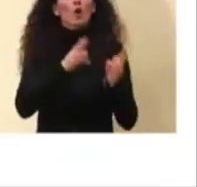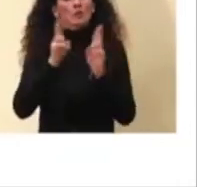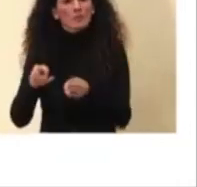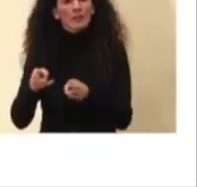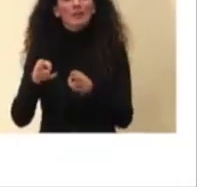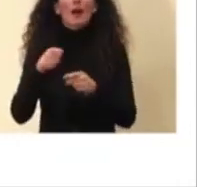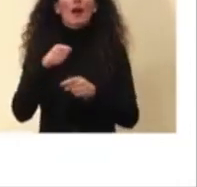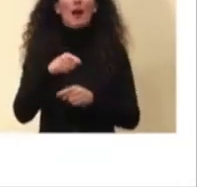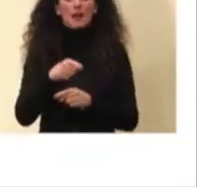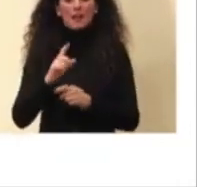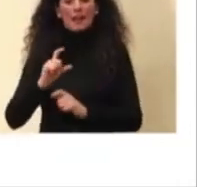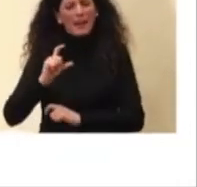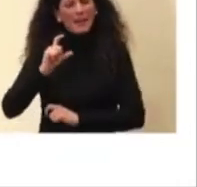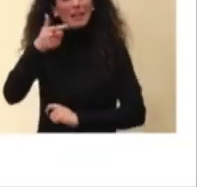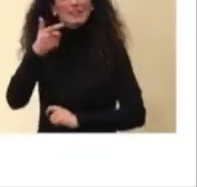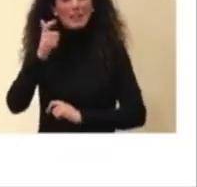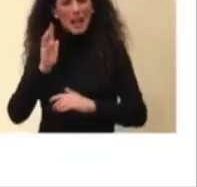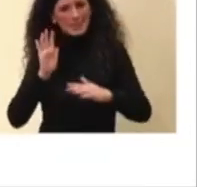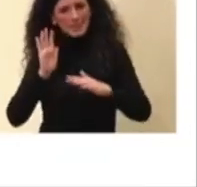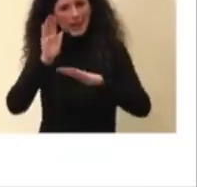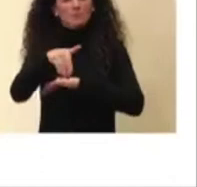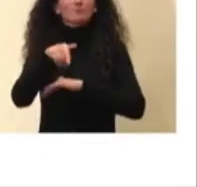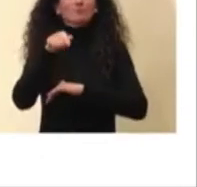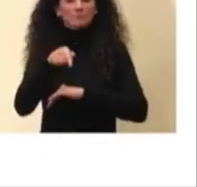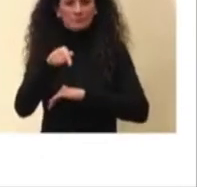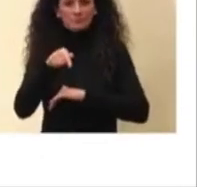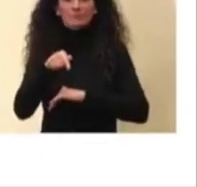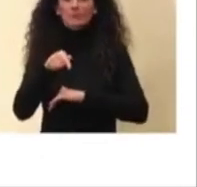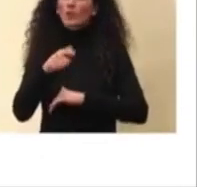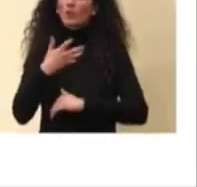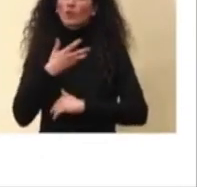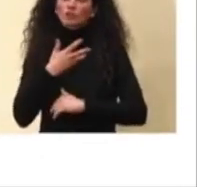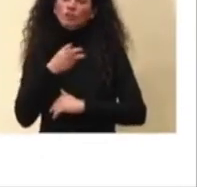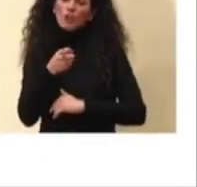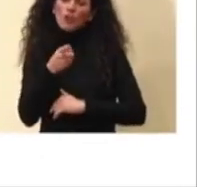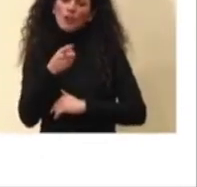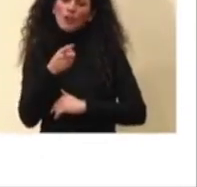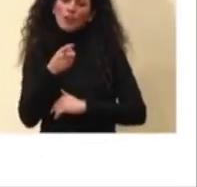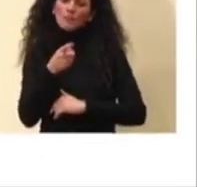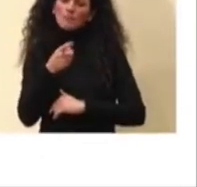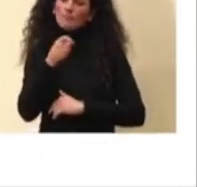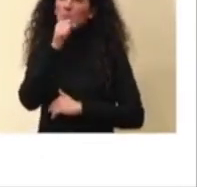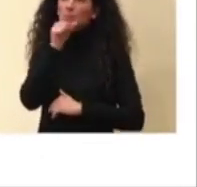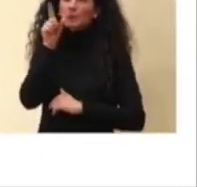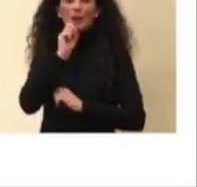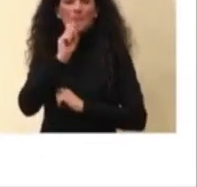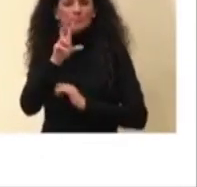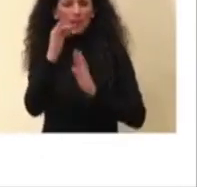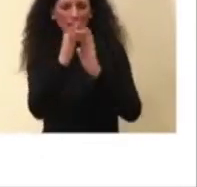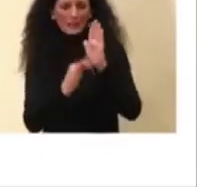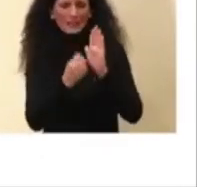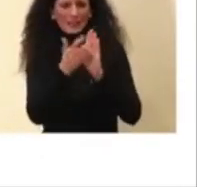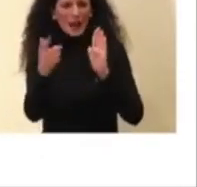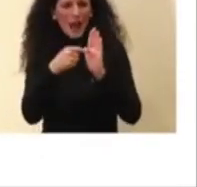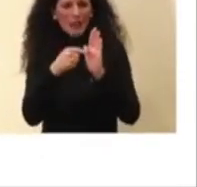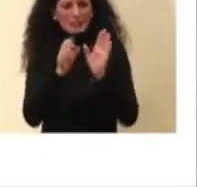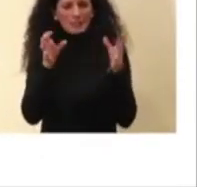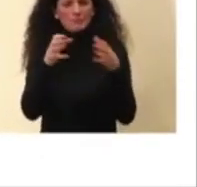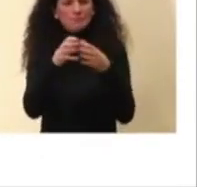resilienza che come vedete si sta creando un piccolo gruzzoletto di resilienza,